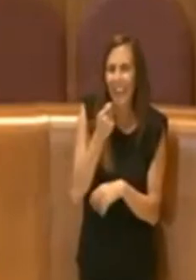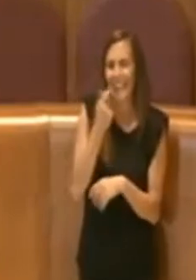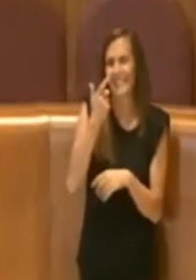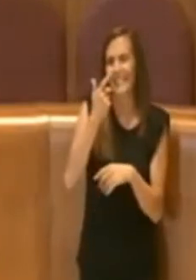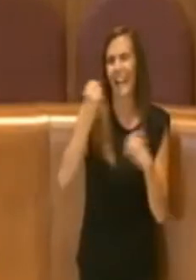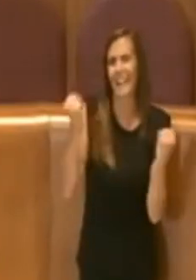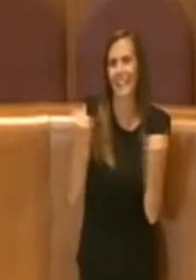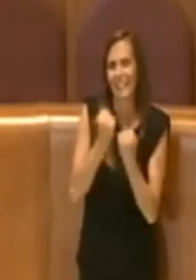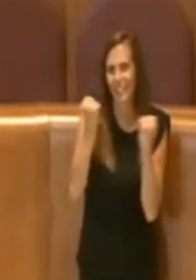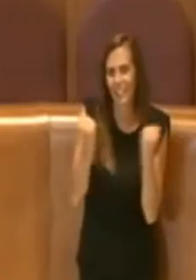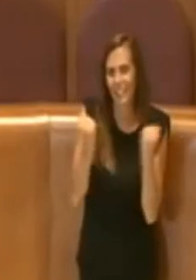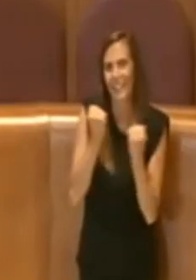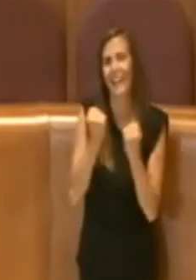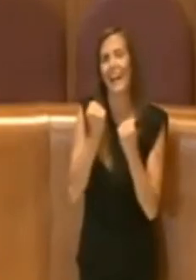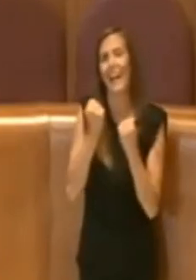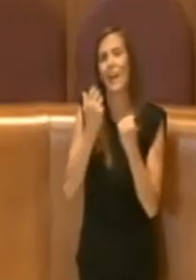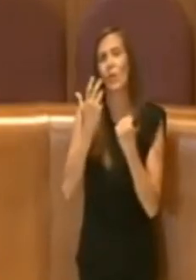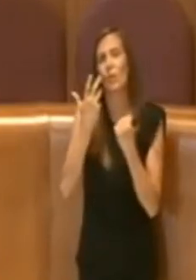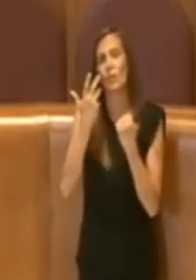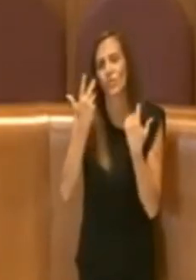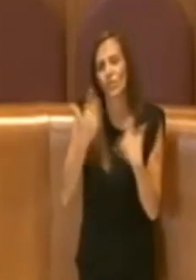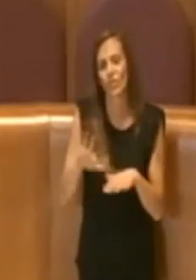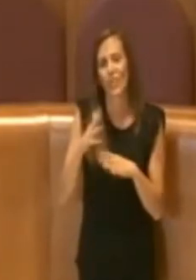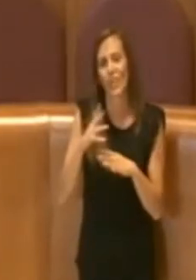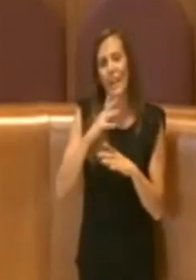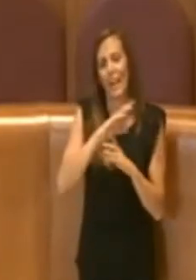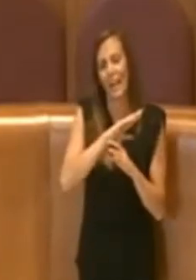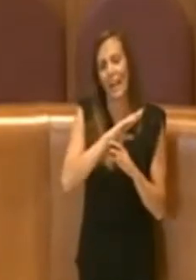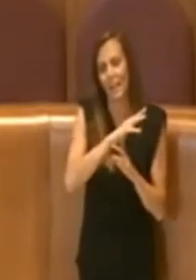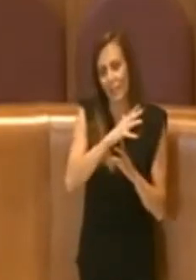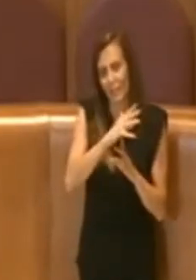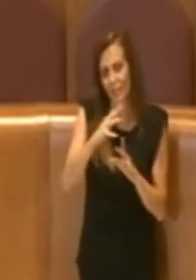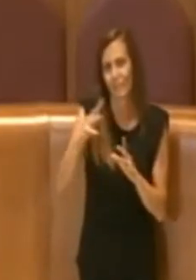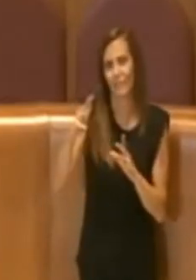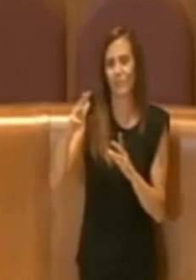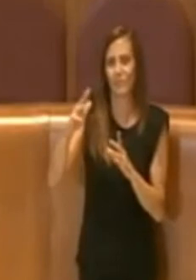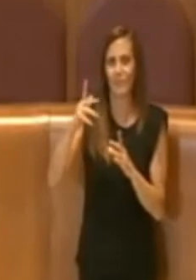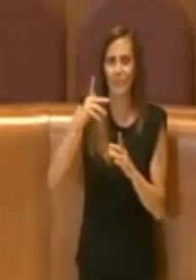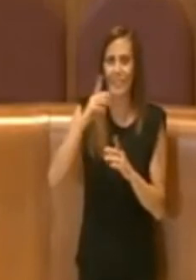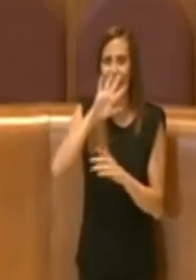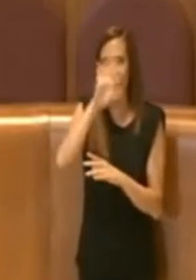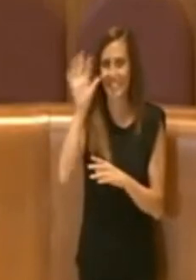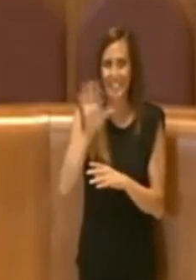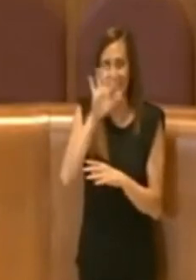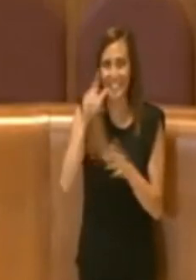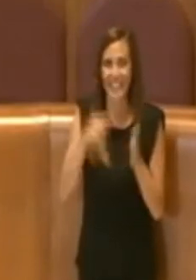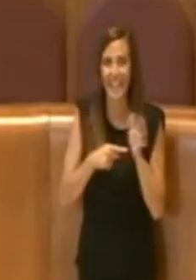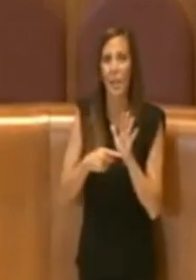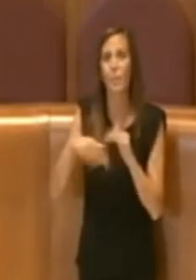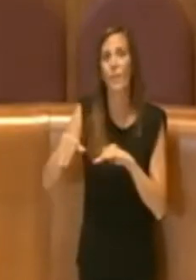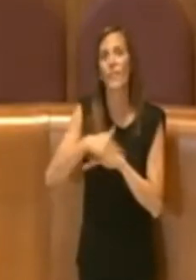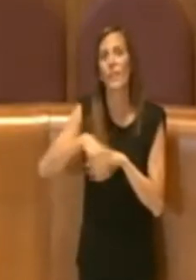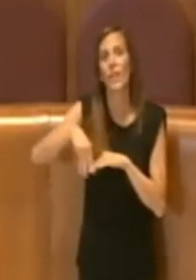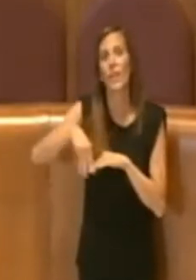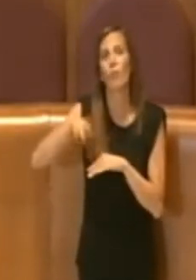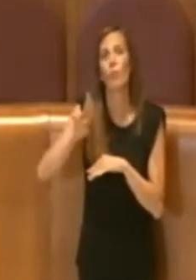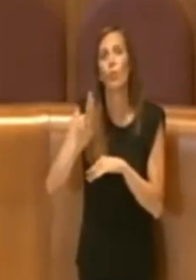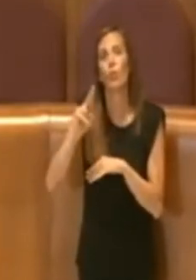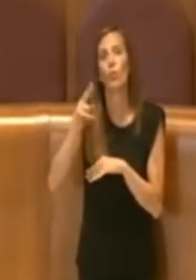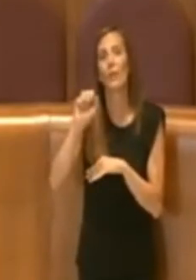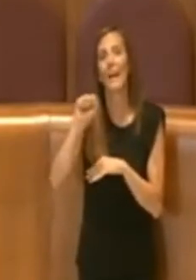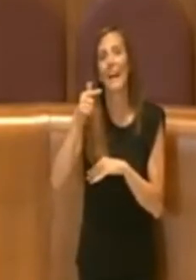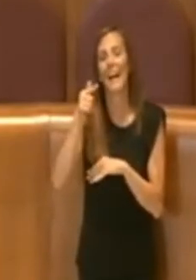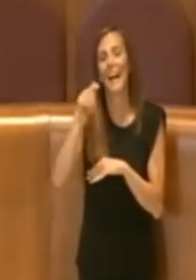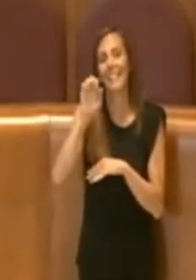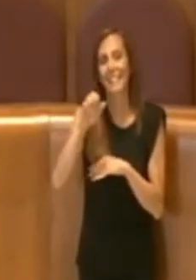esempio con gli urtisti o con altre tipologie già presenti in loco, l'esempio eclatante è in via delle Muratte dove esistono